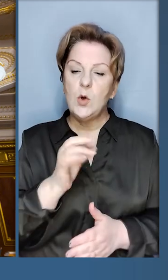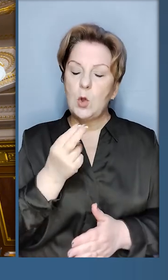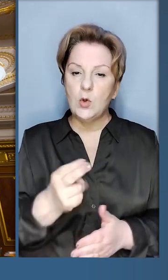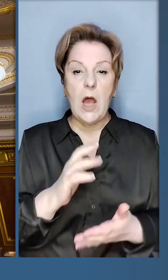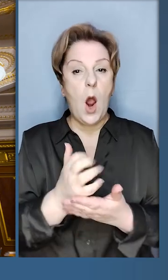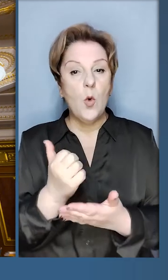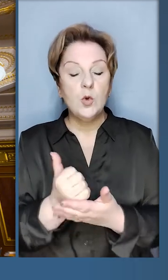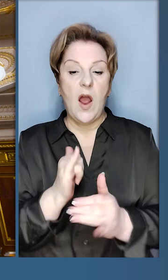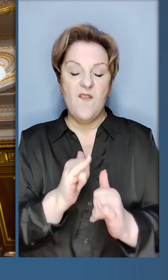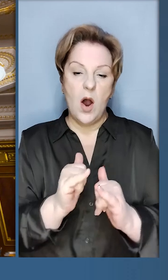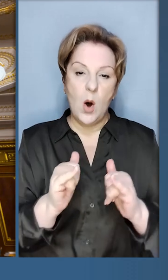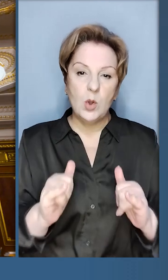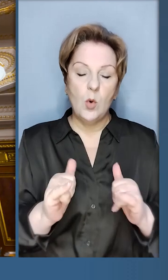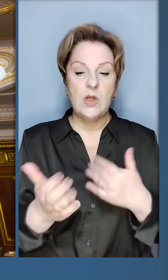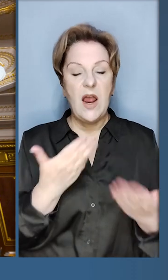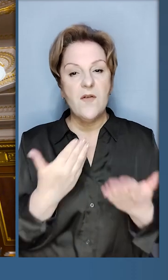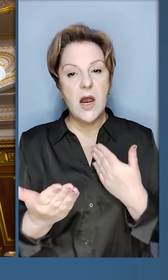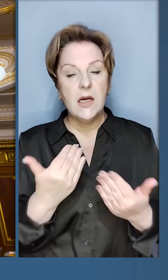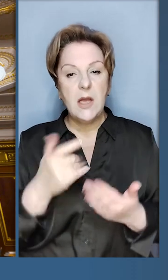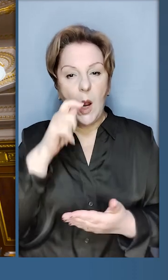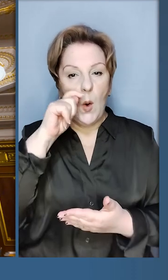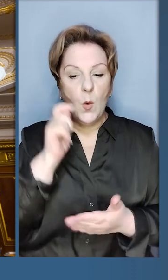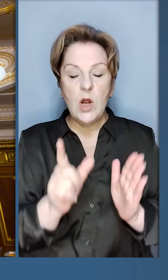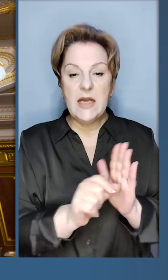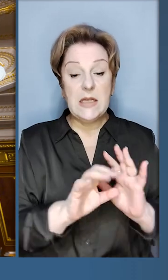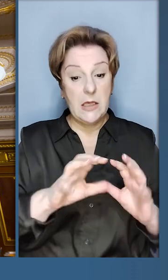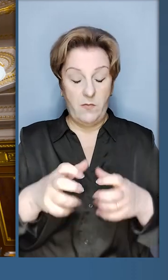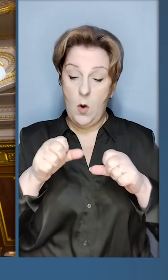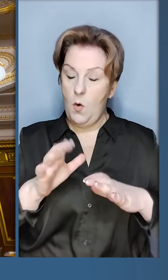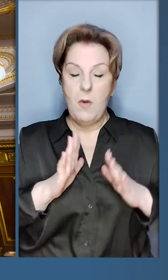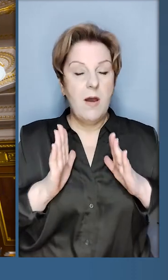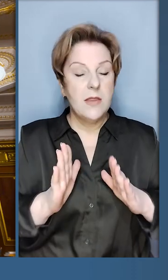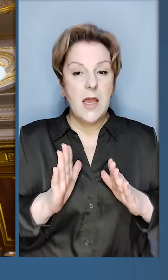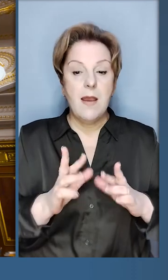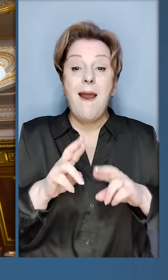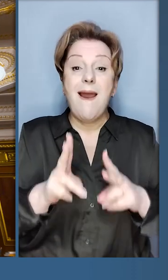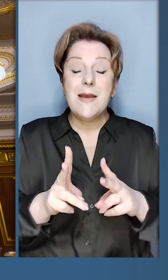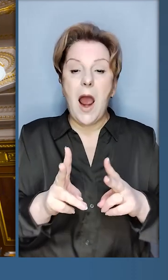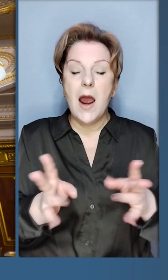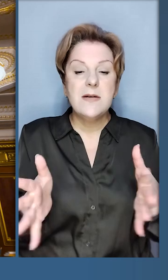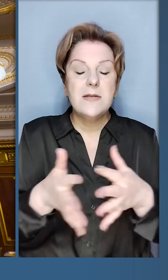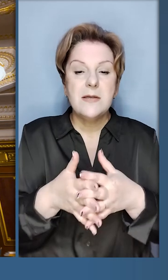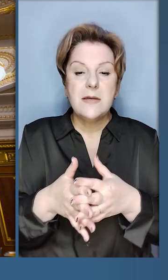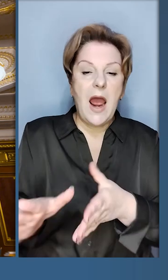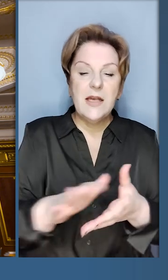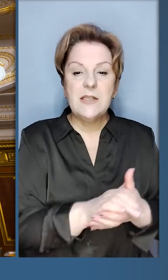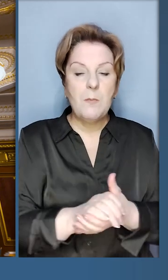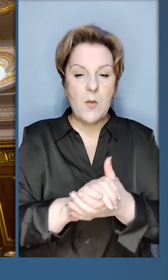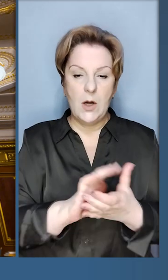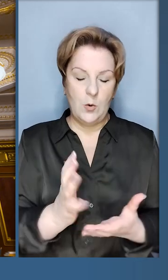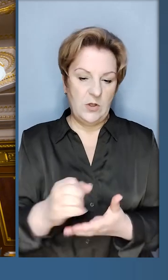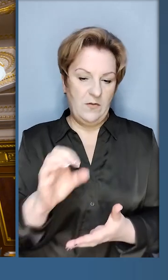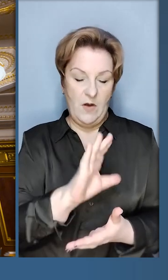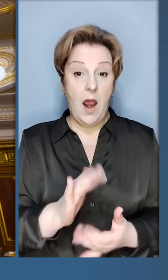соціальний успіх у розвитку відносин України зі світом може бути тільки як спільний успіх всієї